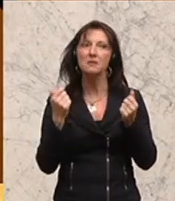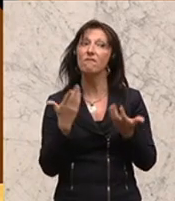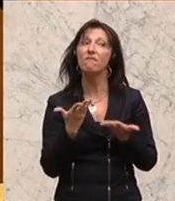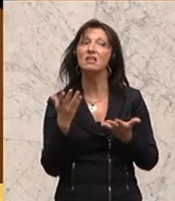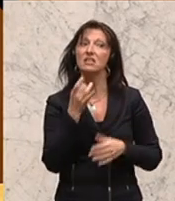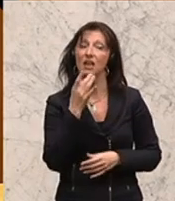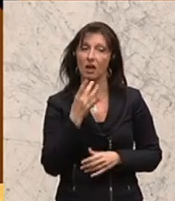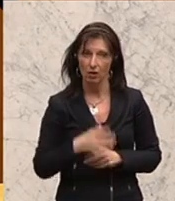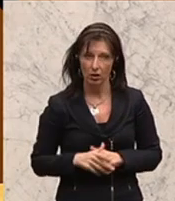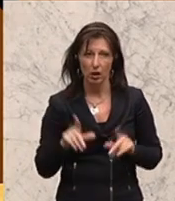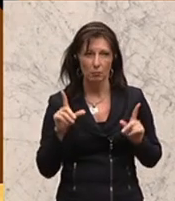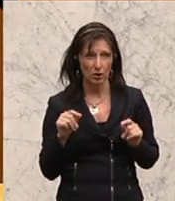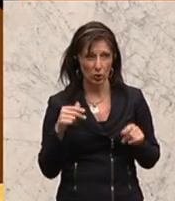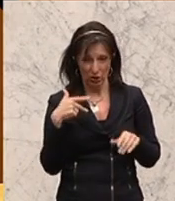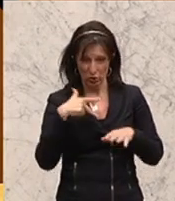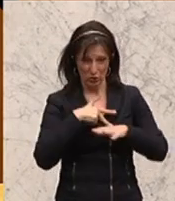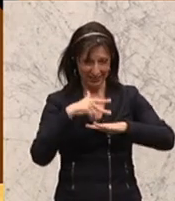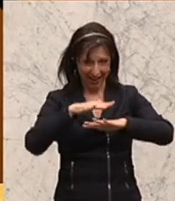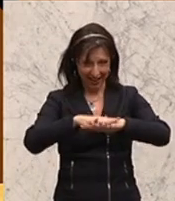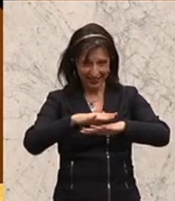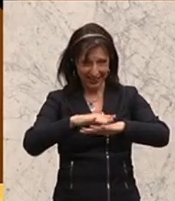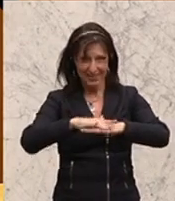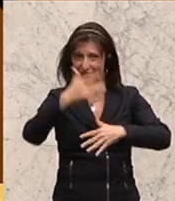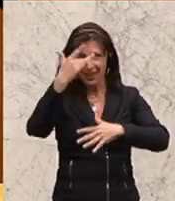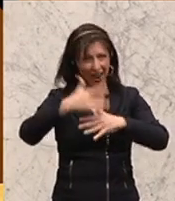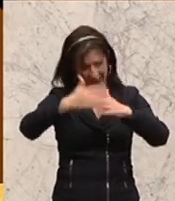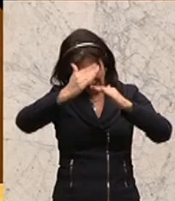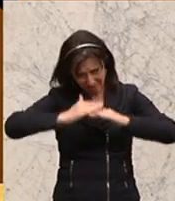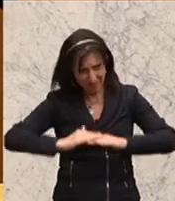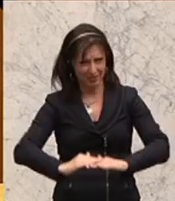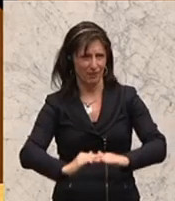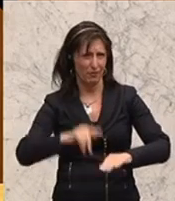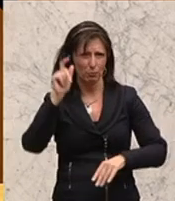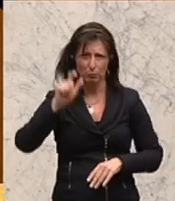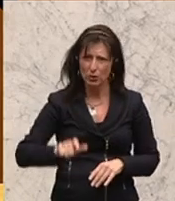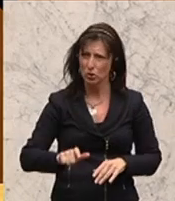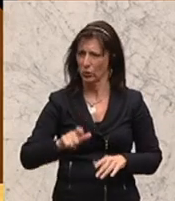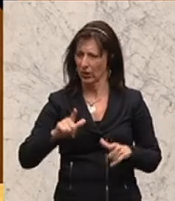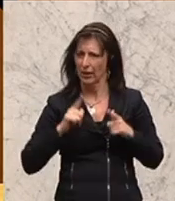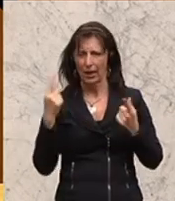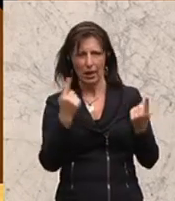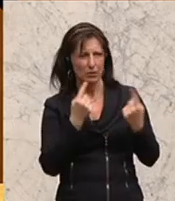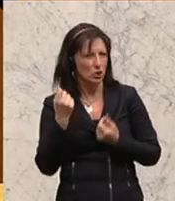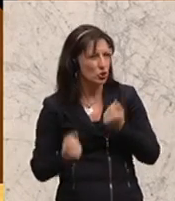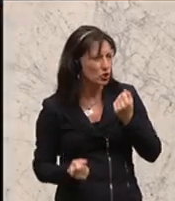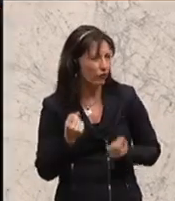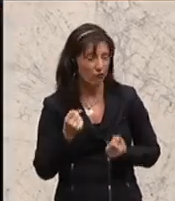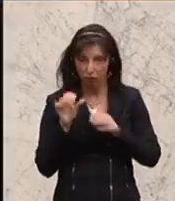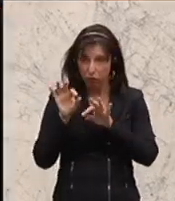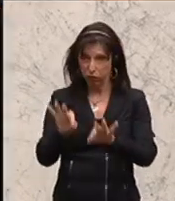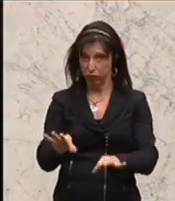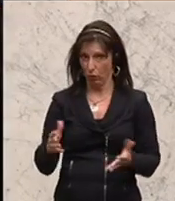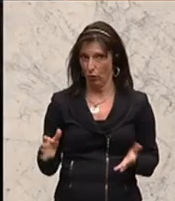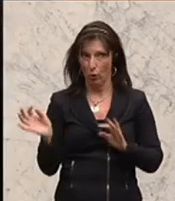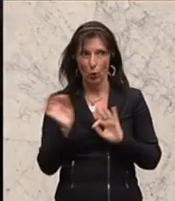das letzte, das soziale Netz, das wir zu bieten haben für Menschen in einer äußerst schwierigen Lebenssituation, für Menschen, die vielleicht